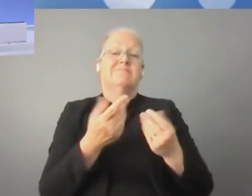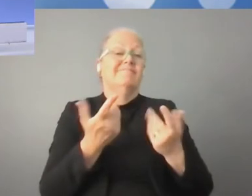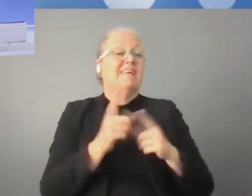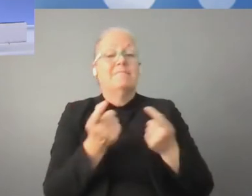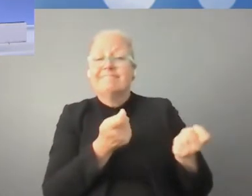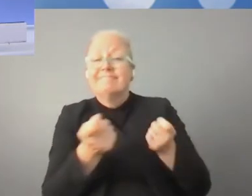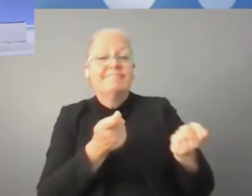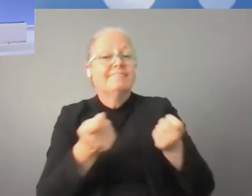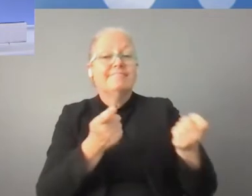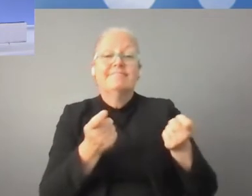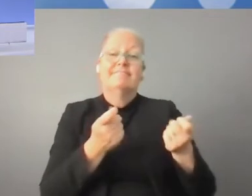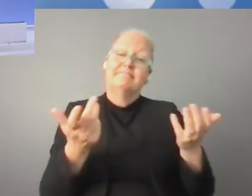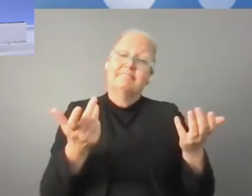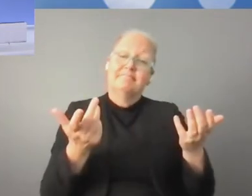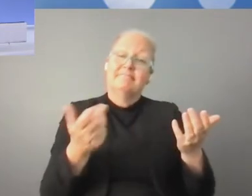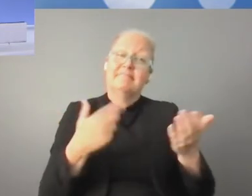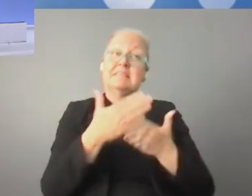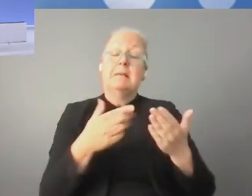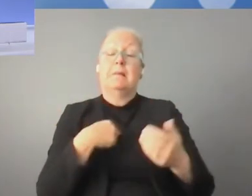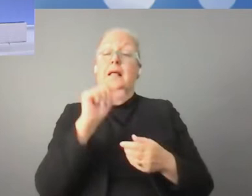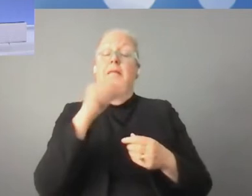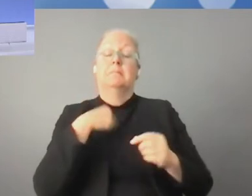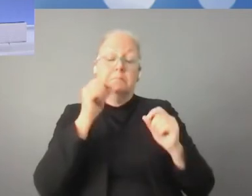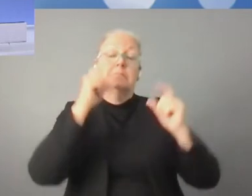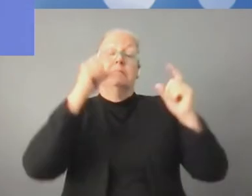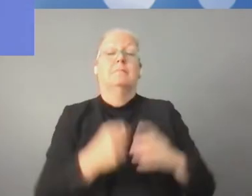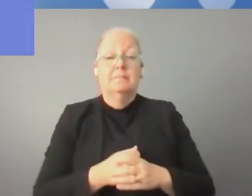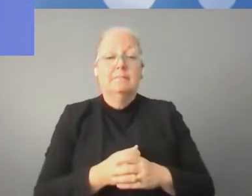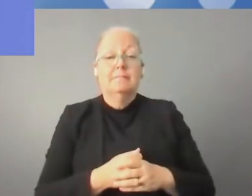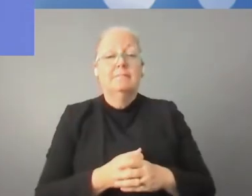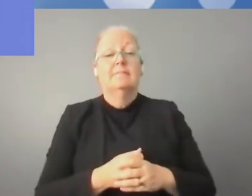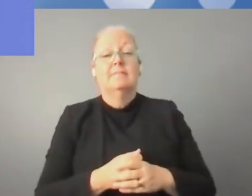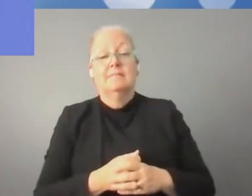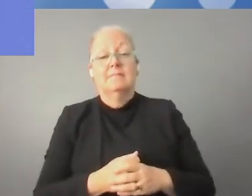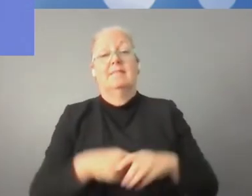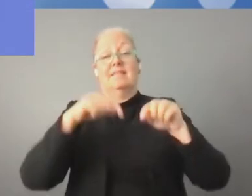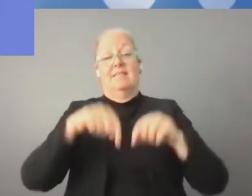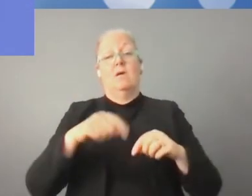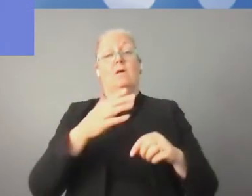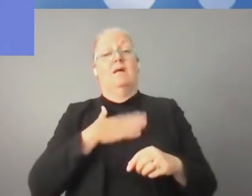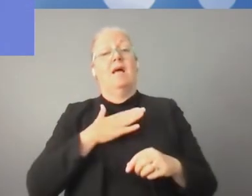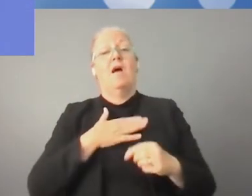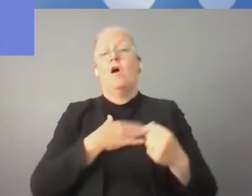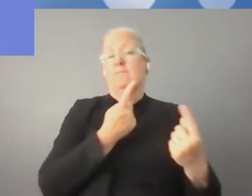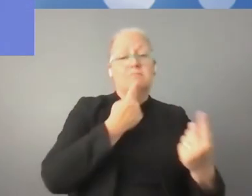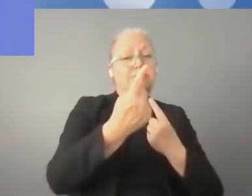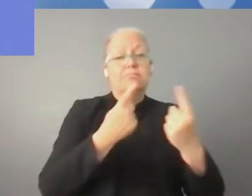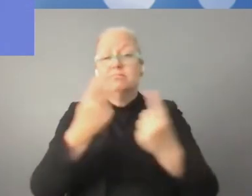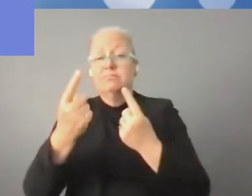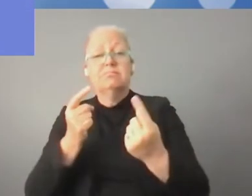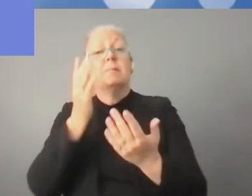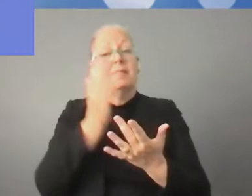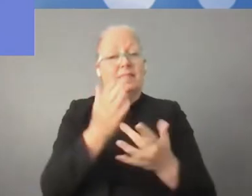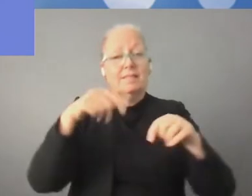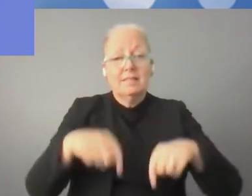one radzą sobie z tym gorzej na przykład niż niektóre organy administracji publicznej, co może być dość zaskakujące. Osiągnęliśmy